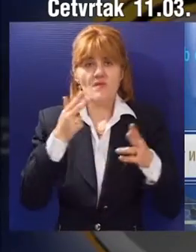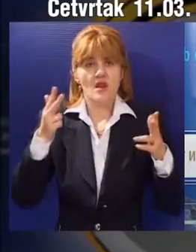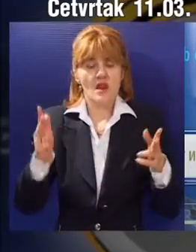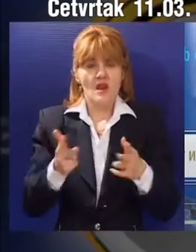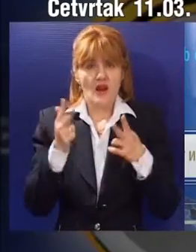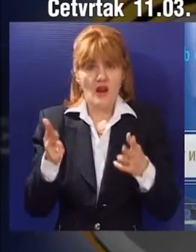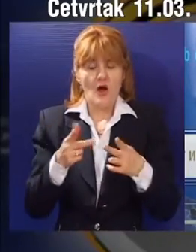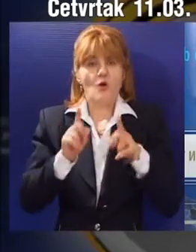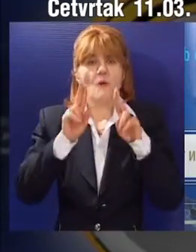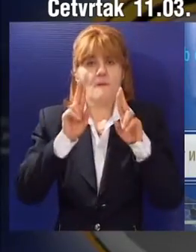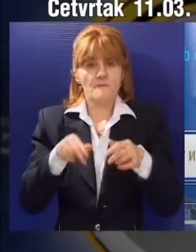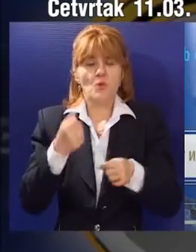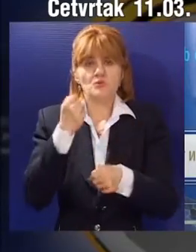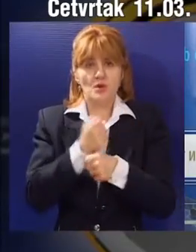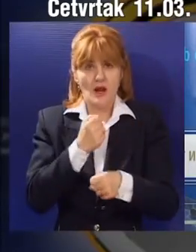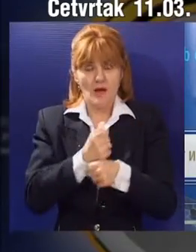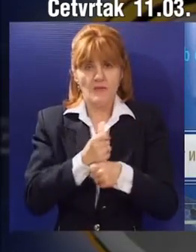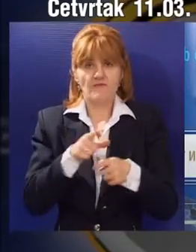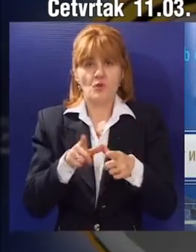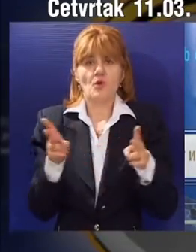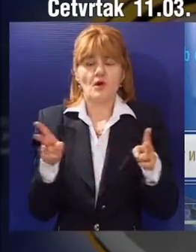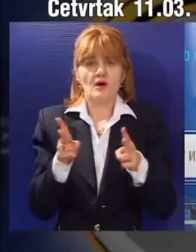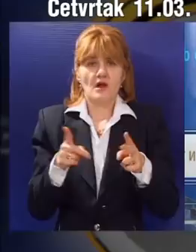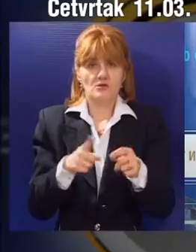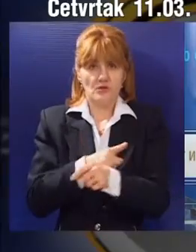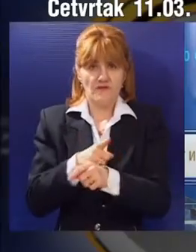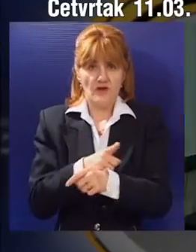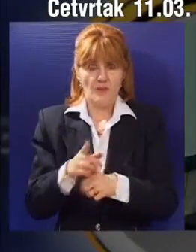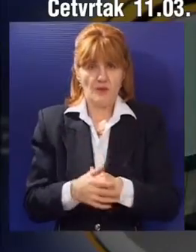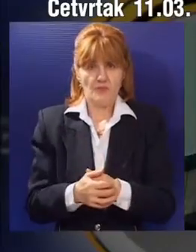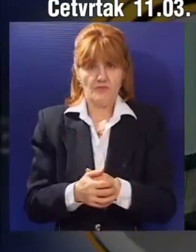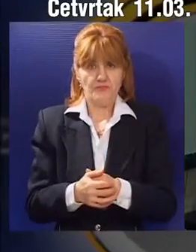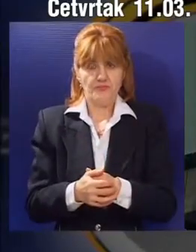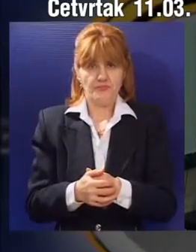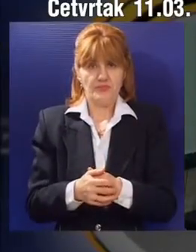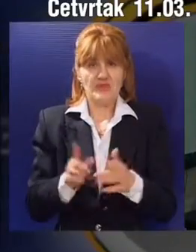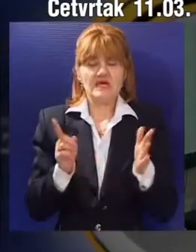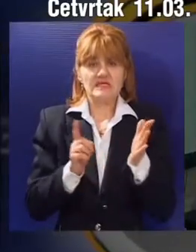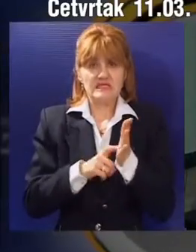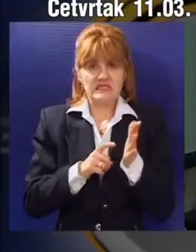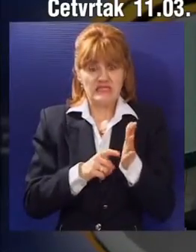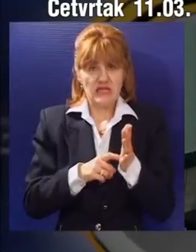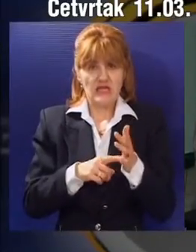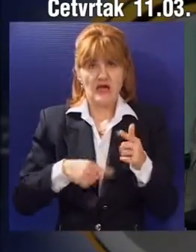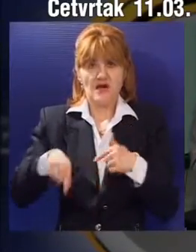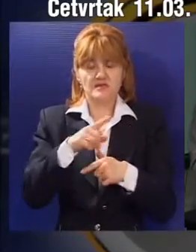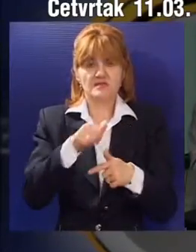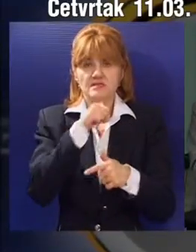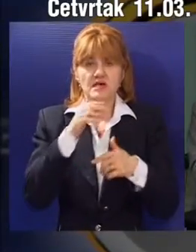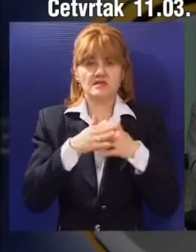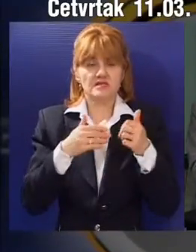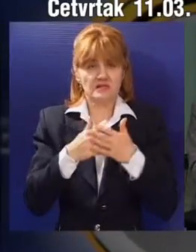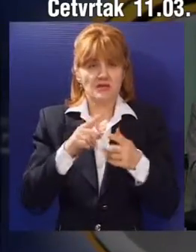lako, uz saglasnost, mogu napraviti u relativno kratkom vremenu. I sindikat komunalaca je zadovoljan